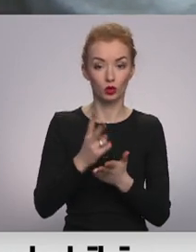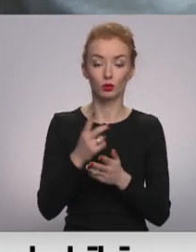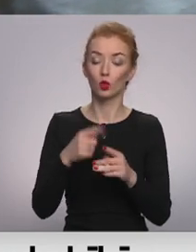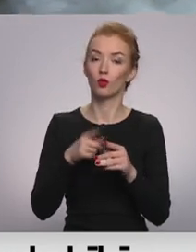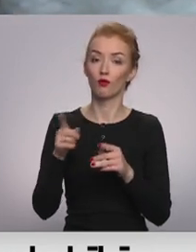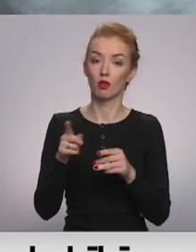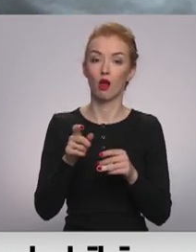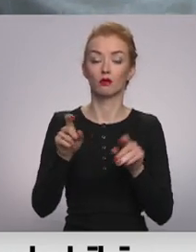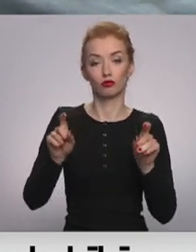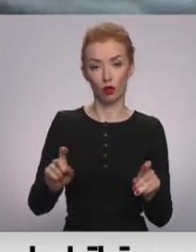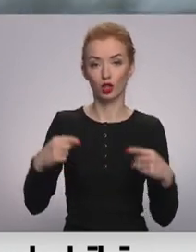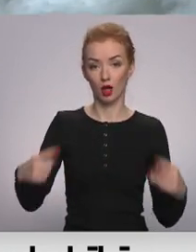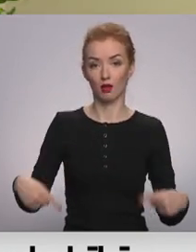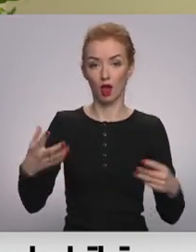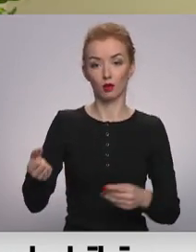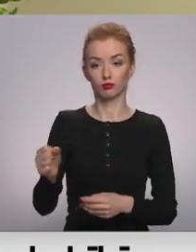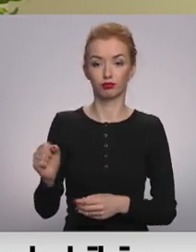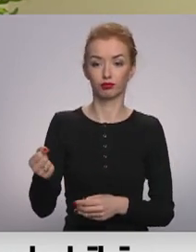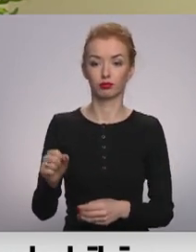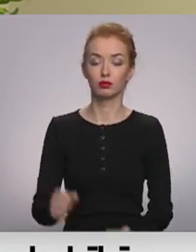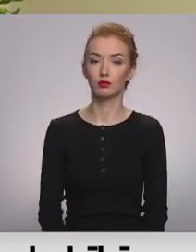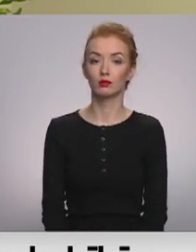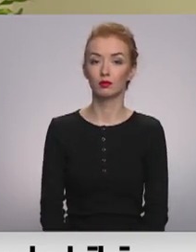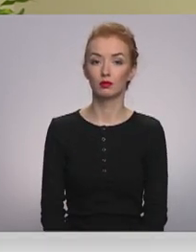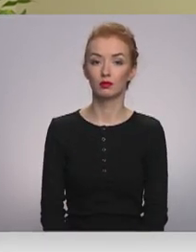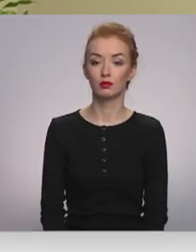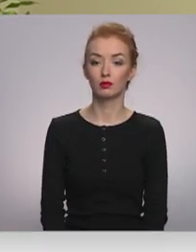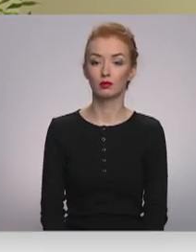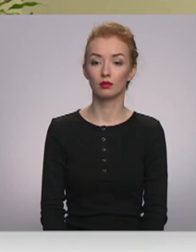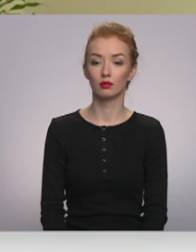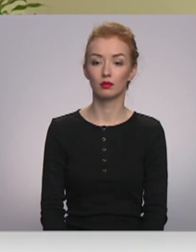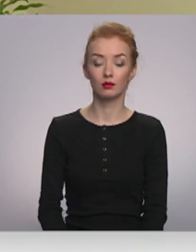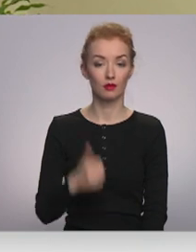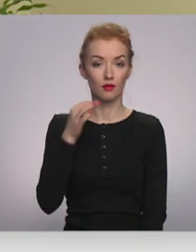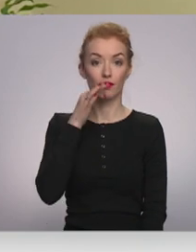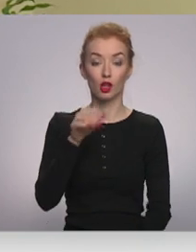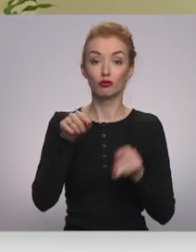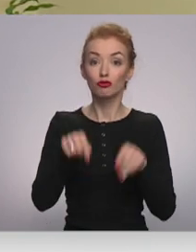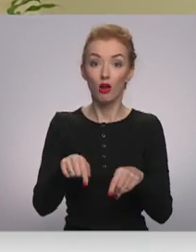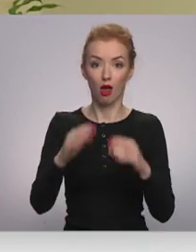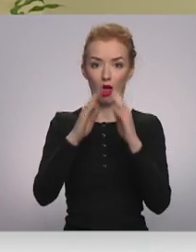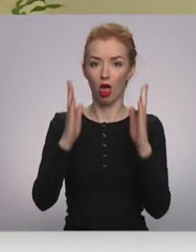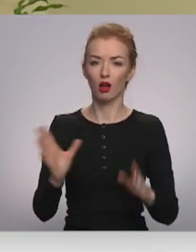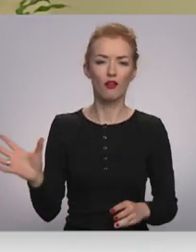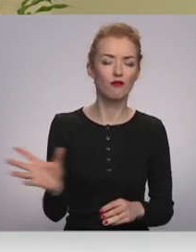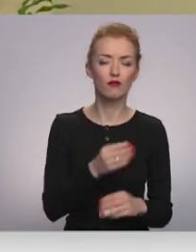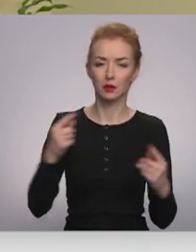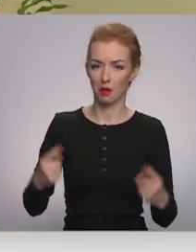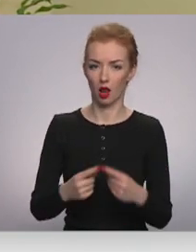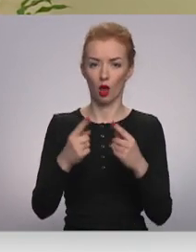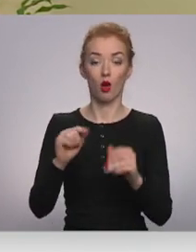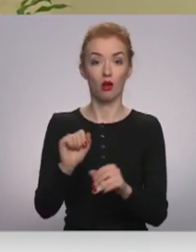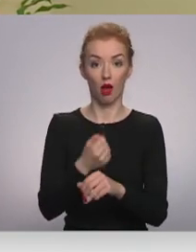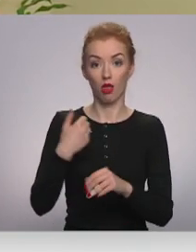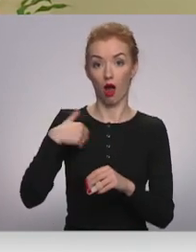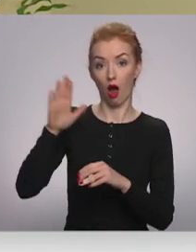elektroniski darbināmā ratiņa krēslā. Šī nejākā ir pilnīgi manies viss pielāgots, tāpēc, ka gan mārpus, es jūs